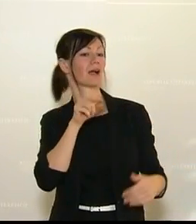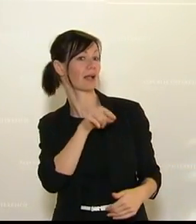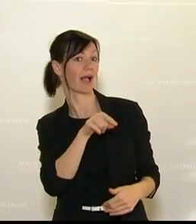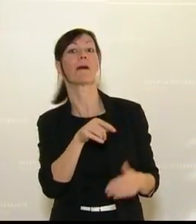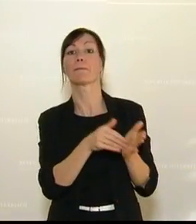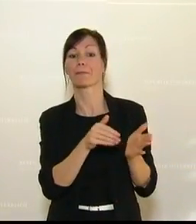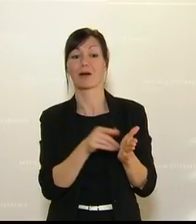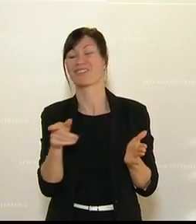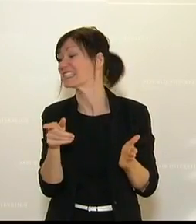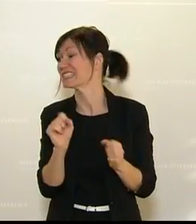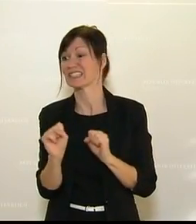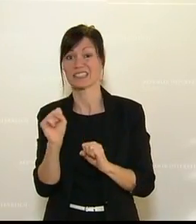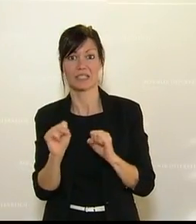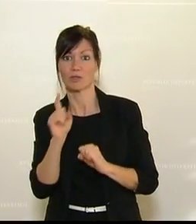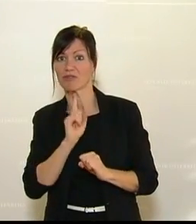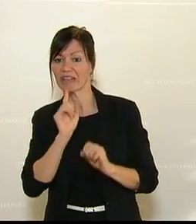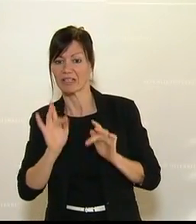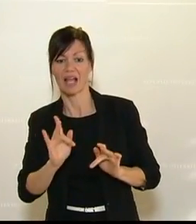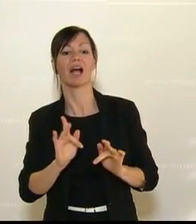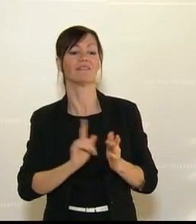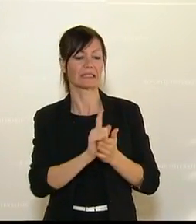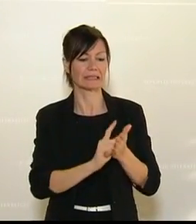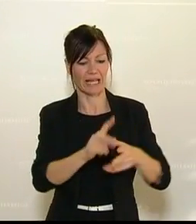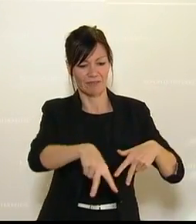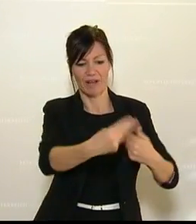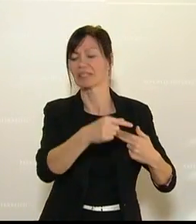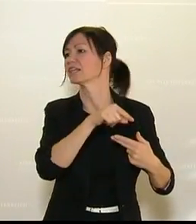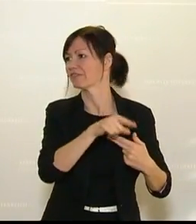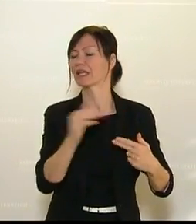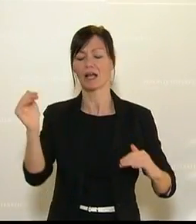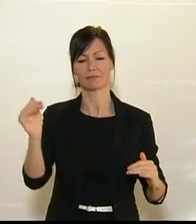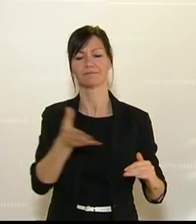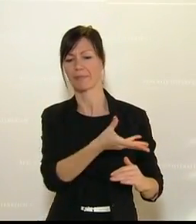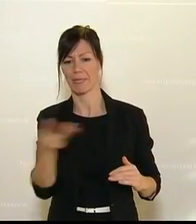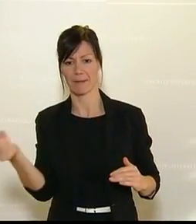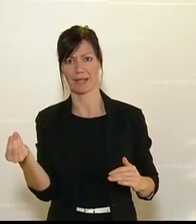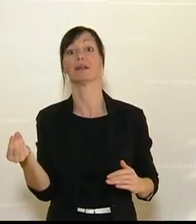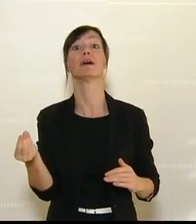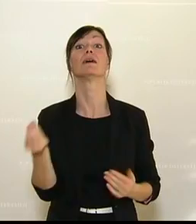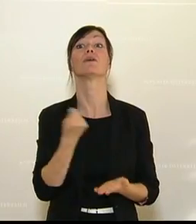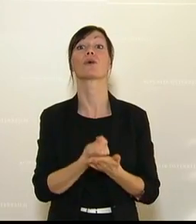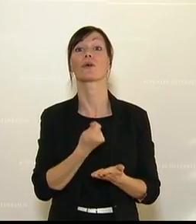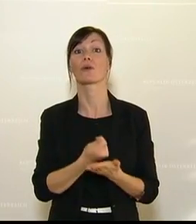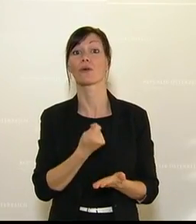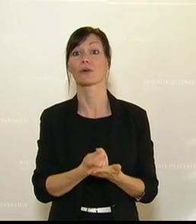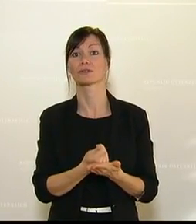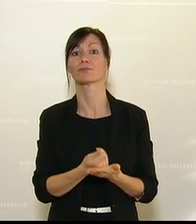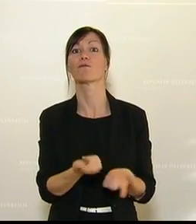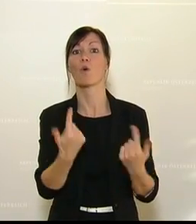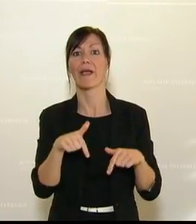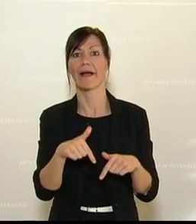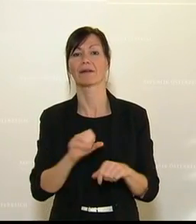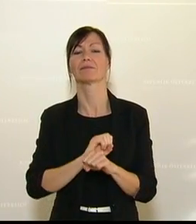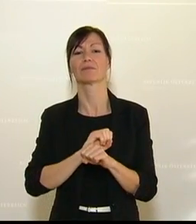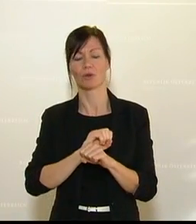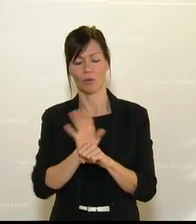Engpässe, Bedarfsspitzen für einen bestimmten Zeitraum auszugleichen. Und die anfallenden Kosten, sehr geehrte Damen und Herren, werden aus dem Covid